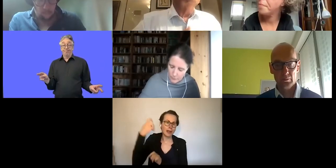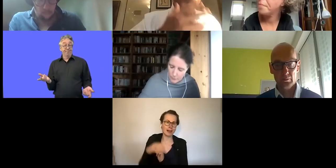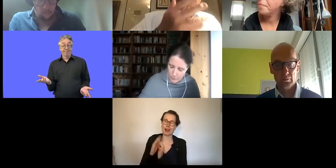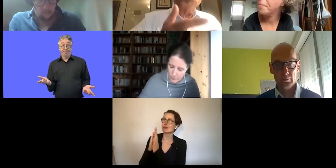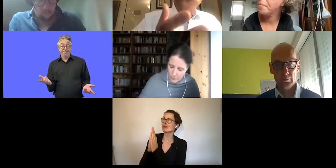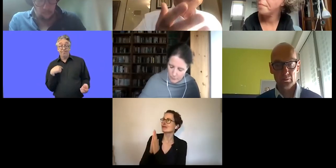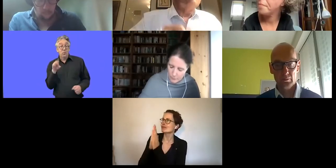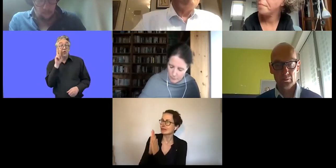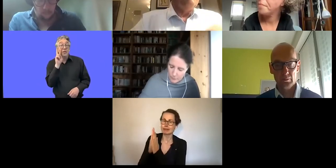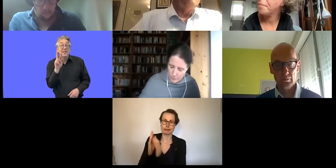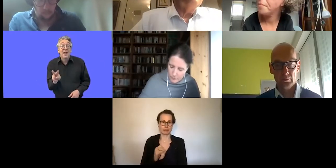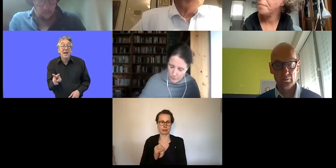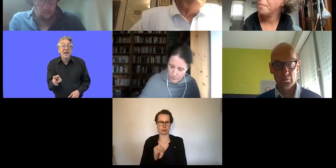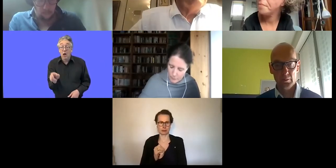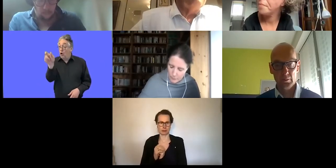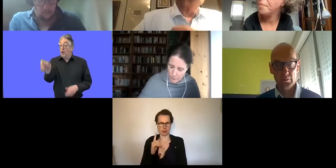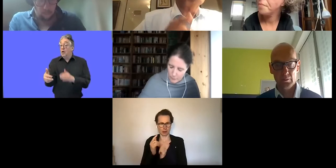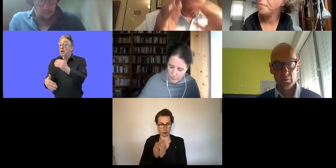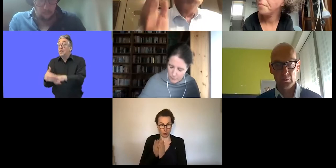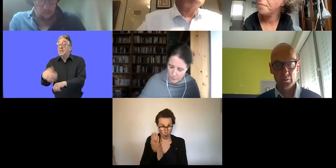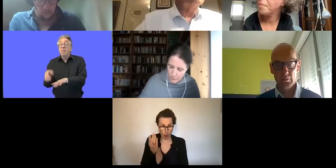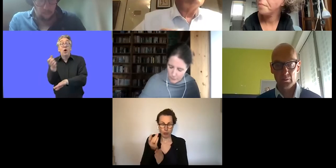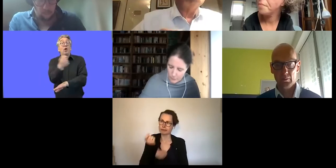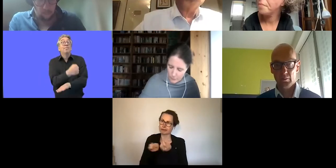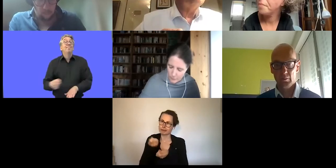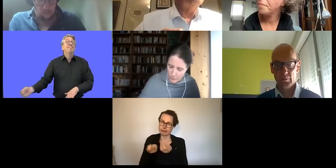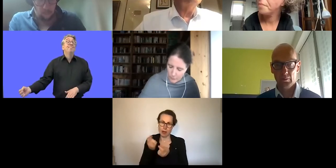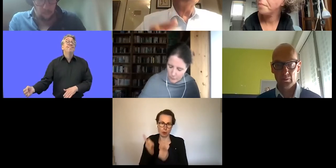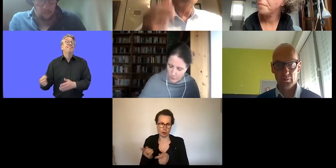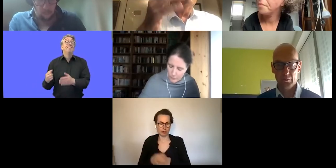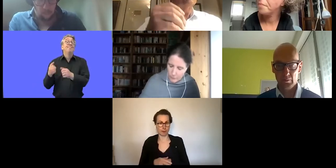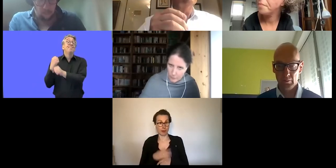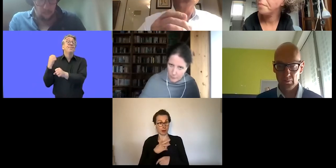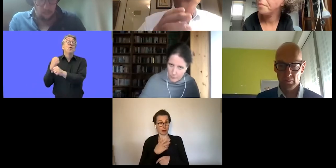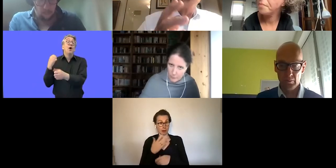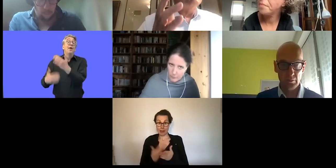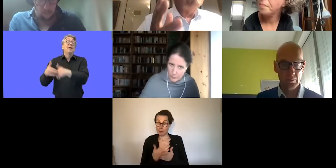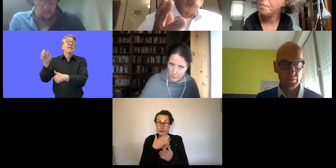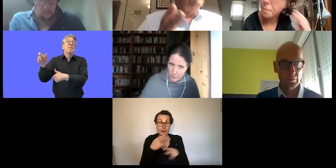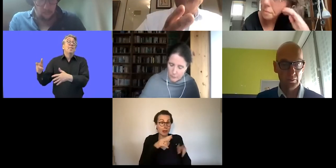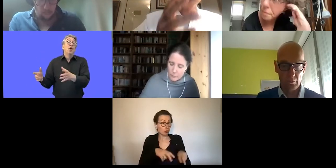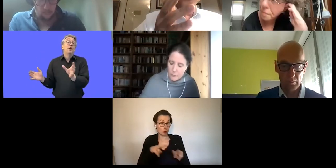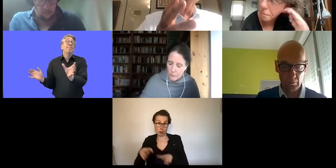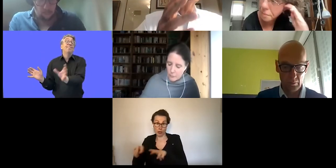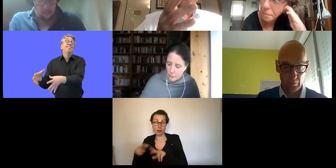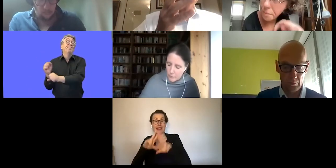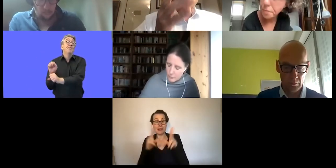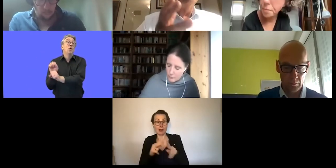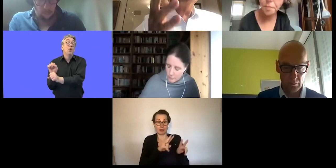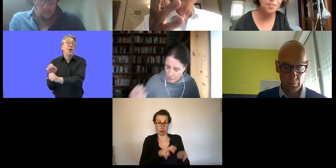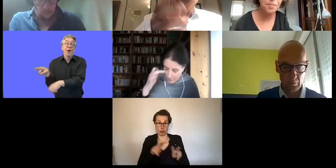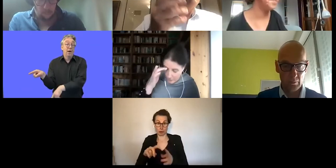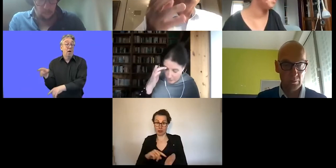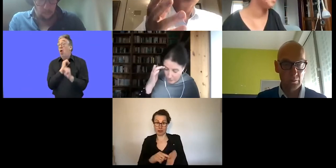und wir müssen ein Leben lang gefördert werden und es gibt also zahlreiche internationale Studien, die zeigen, dass das